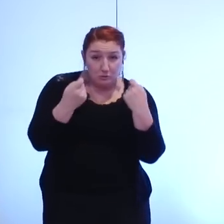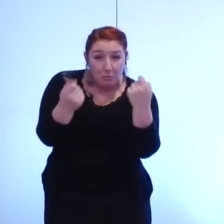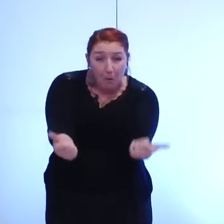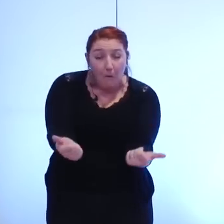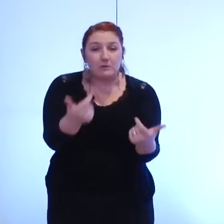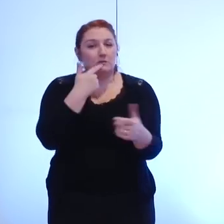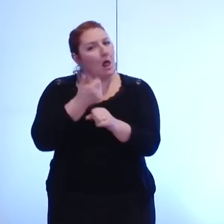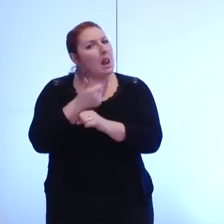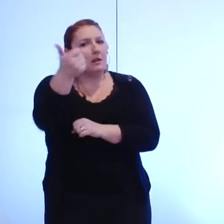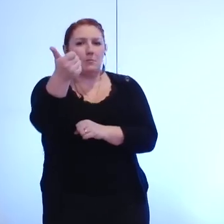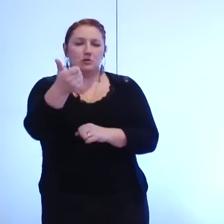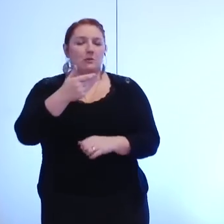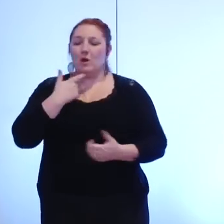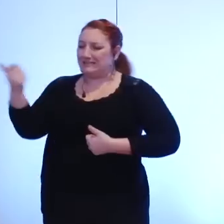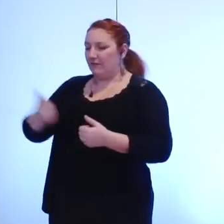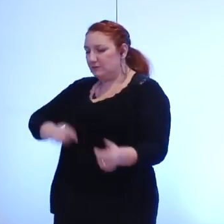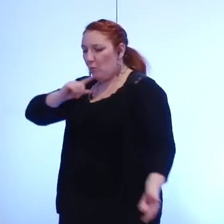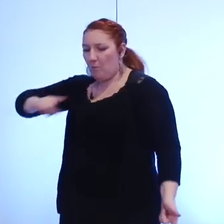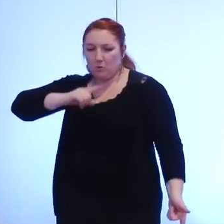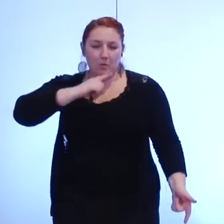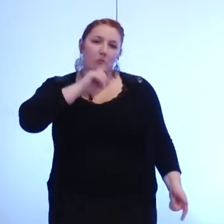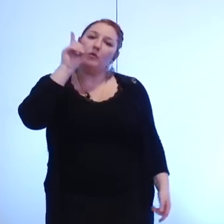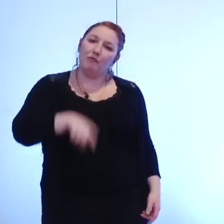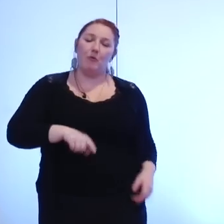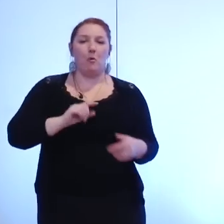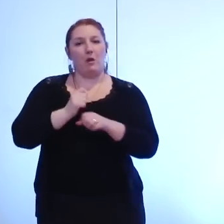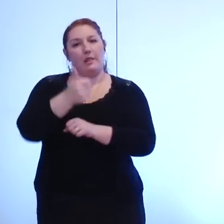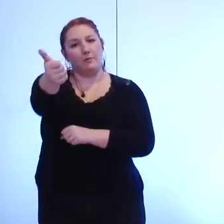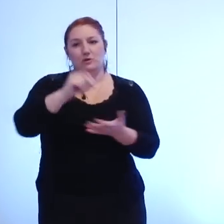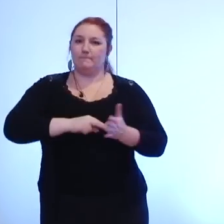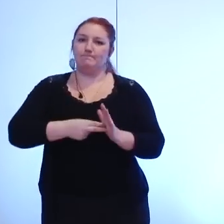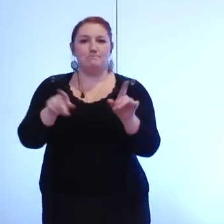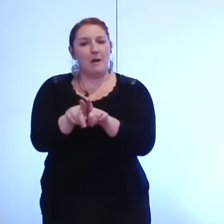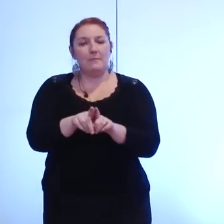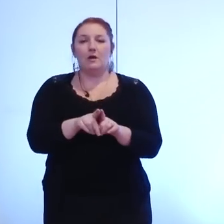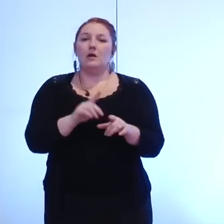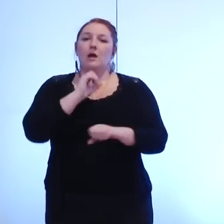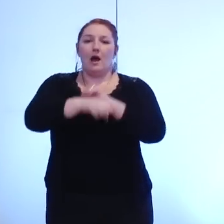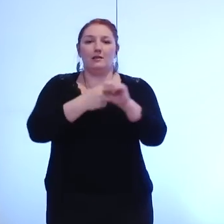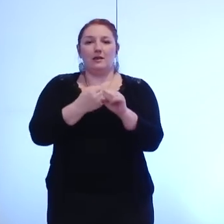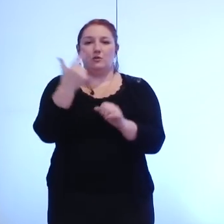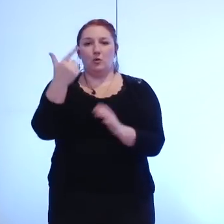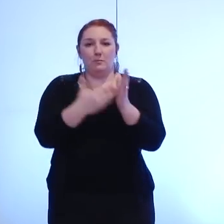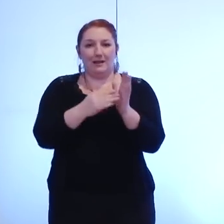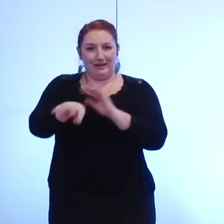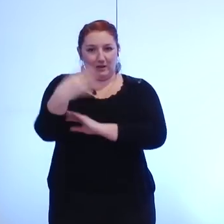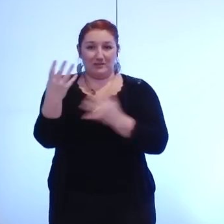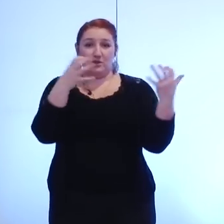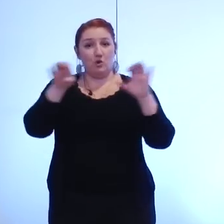commandé au service. En 2014, nous parlons de 900 000 euros. En 2013,